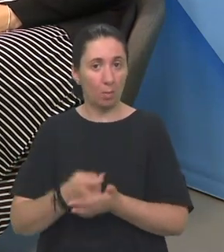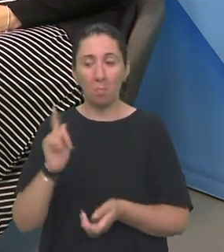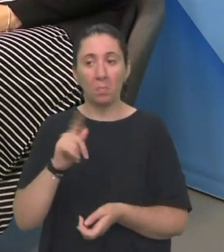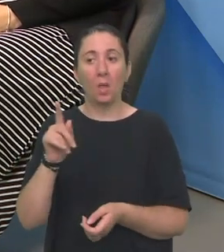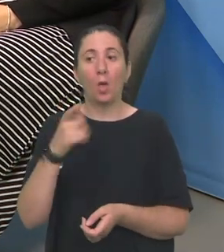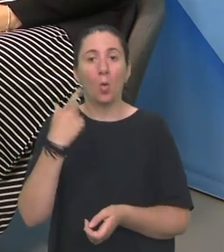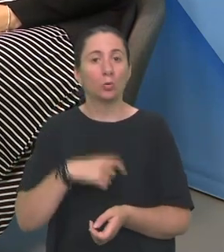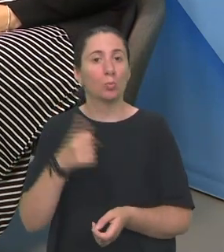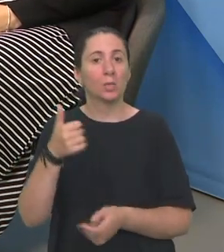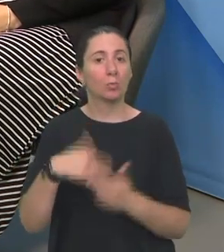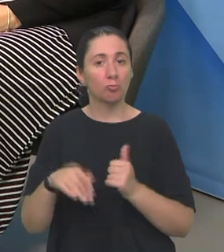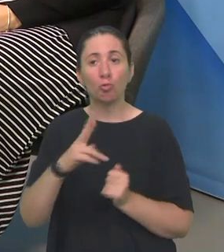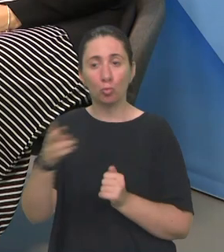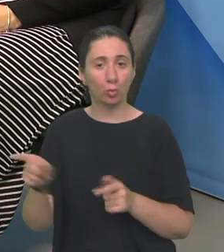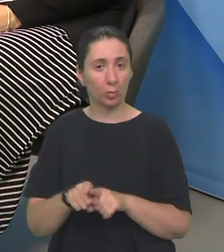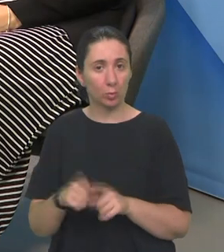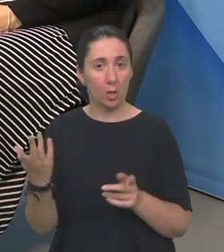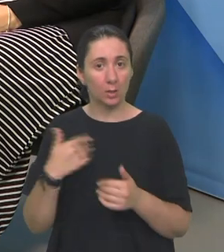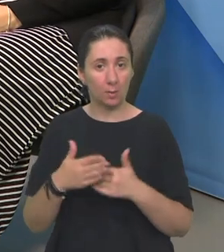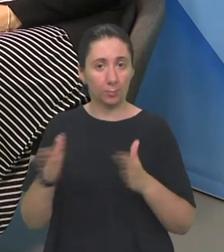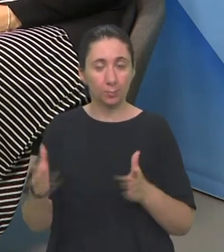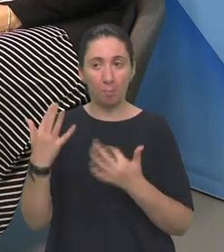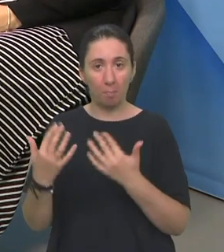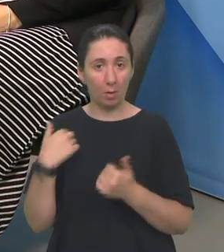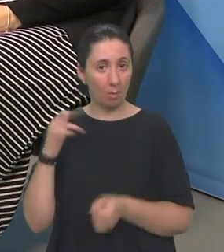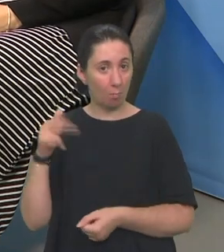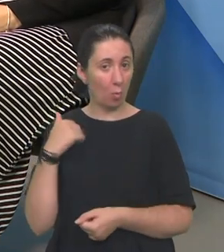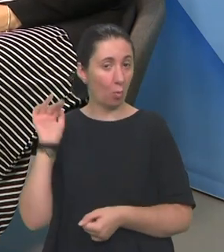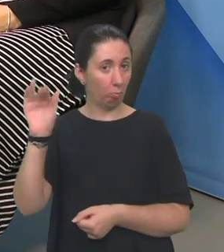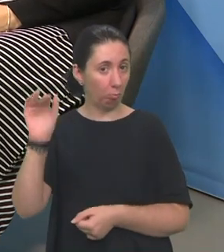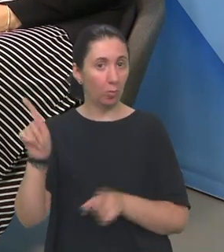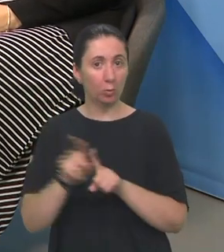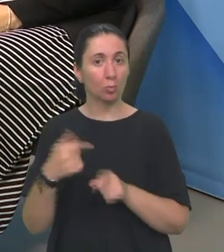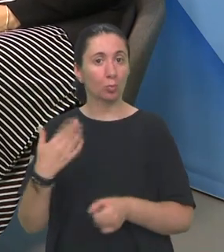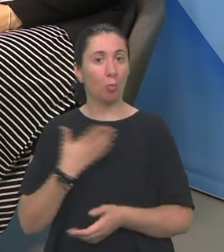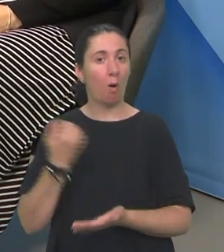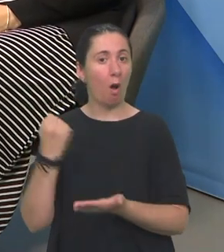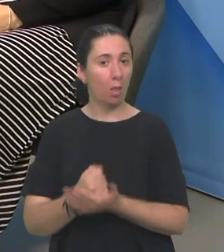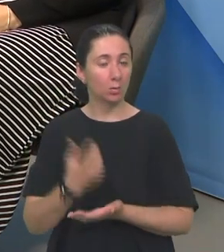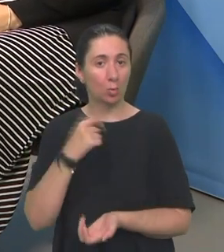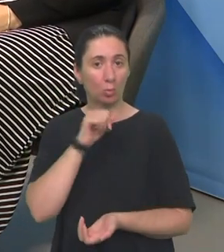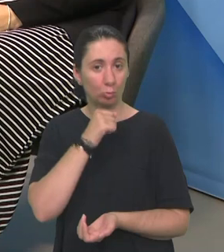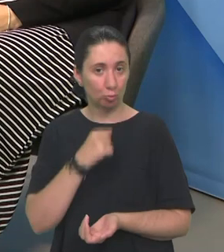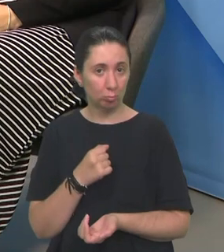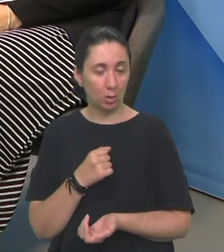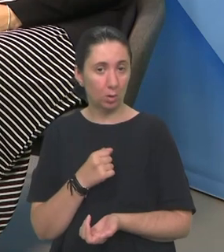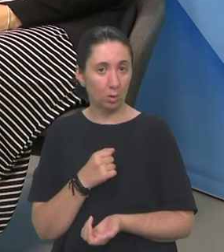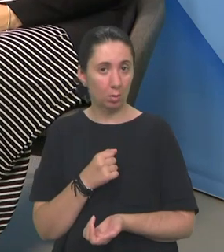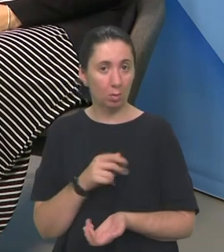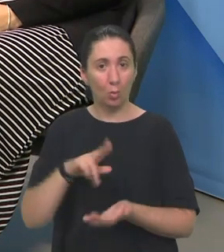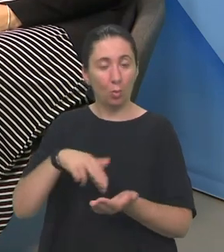s invaliditetom Međutim kad se sada otvorila prilika da ja mogu to aplicirati Ja sam isto dobila licencu od županije i